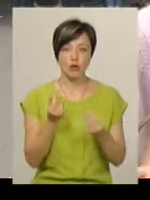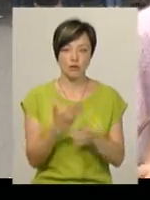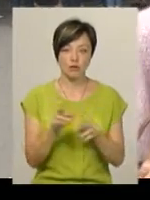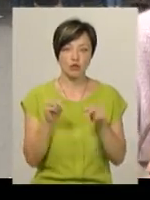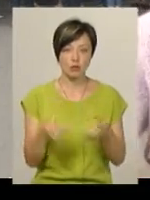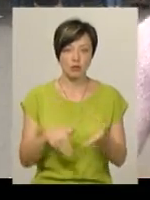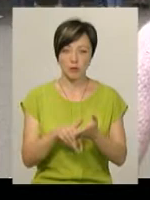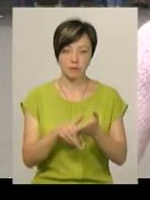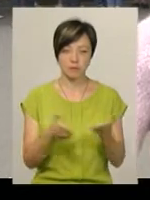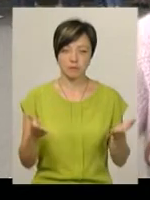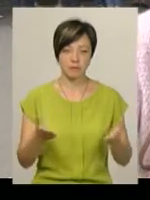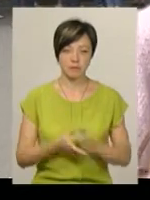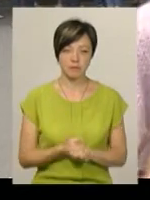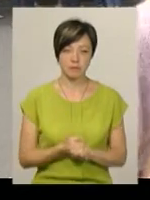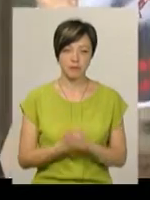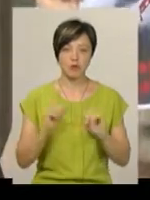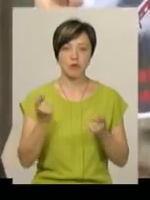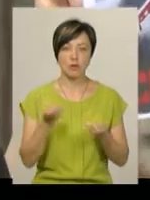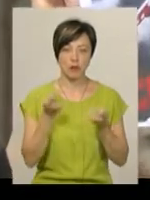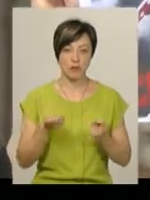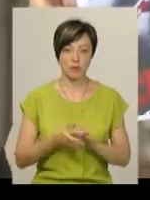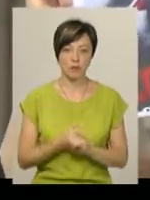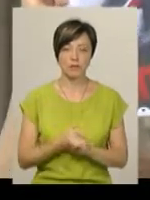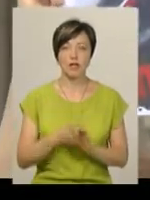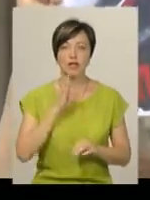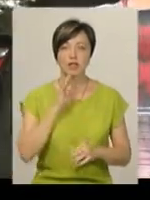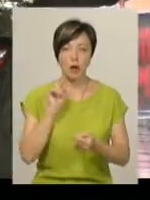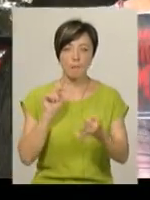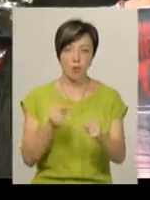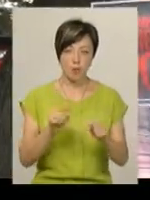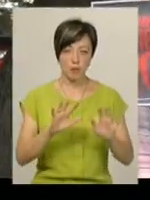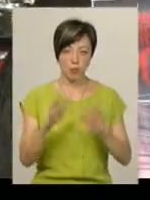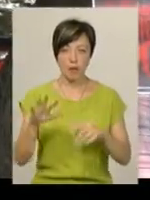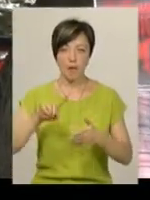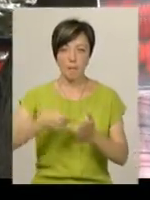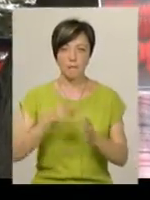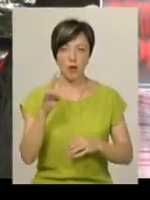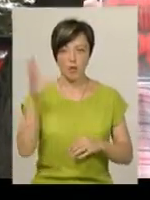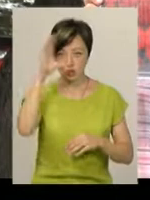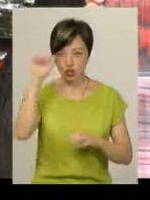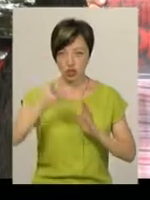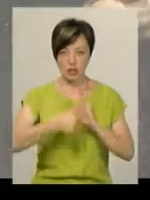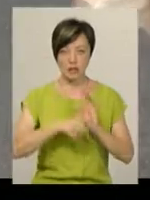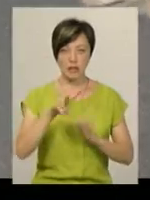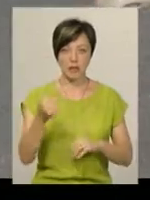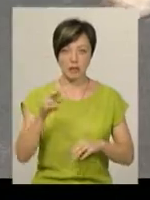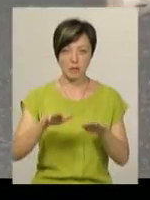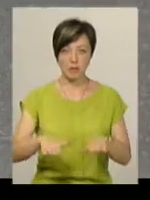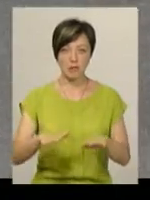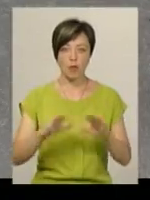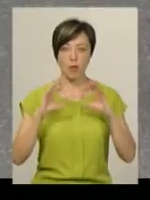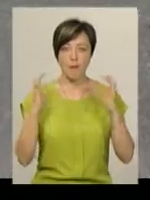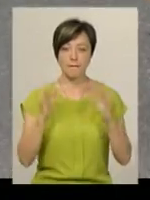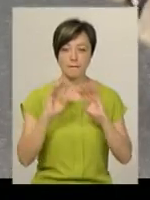чимось допомогти, то дуже мало. Олена Салій виступає проти подій в Миколаєві. В ніч на 16 липня у місцевому